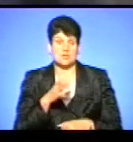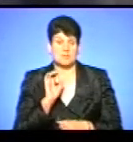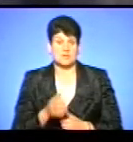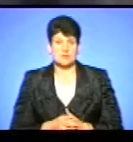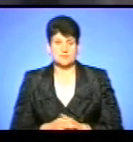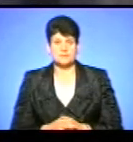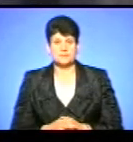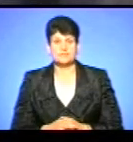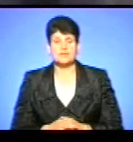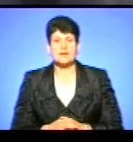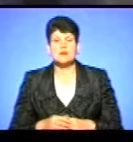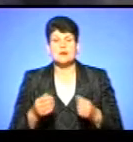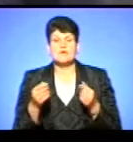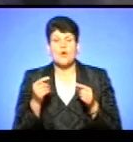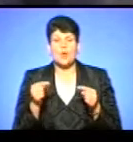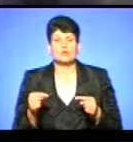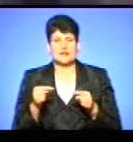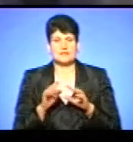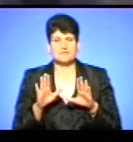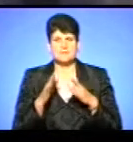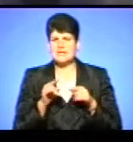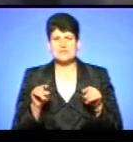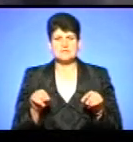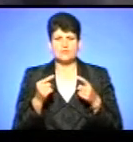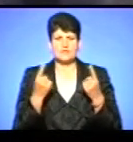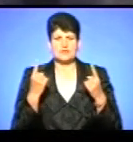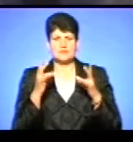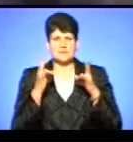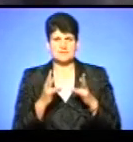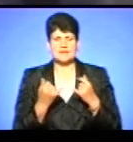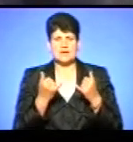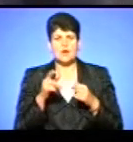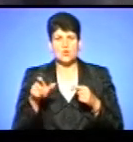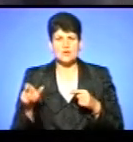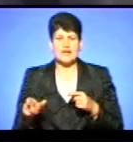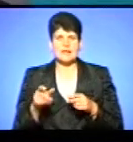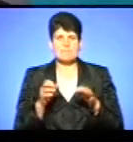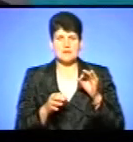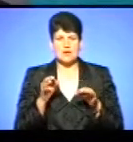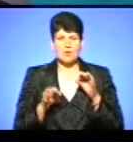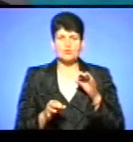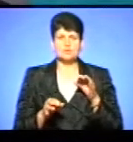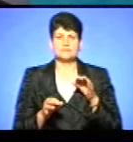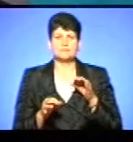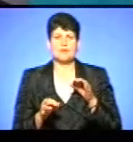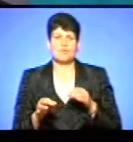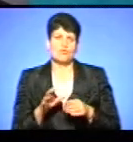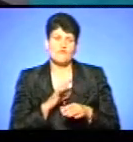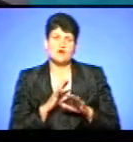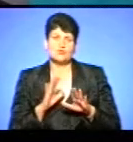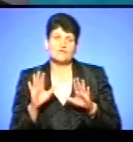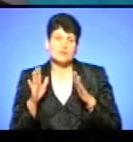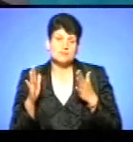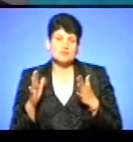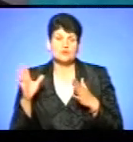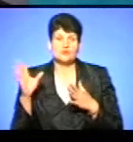Зараз ви кажете, що конкретно цей випадок не створює великої небезпеки ні для людей, ні для природи, але все-таки бувають такі випадки,